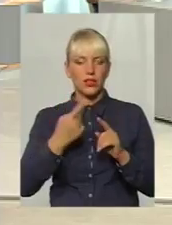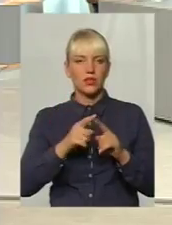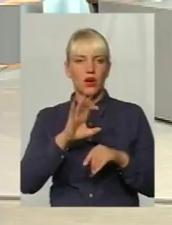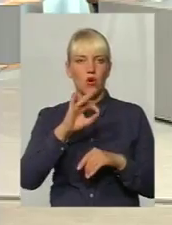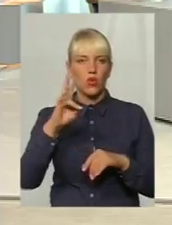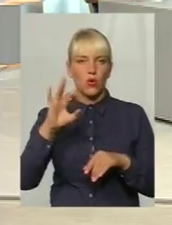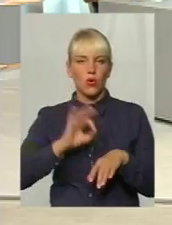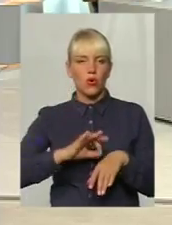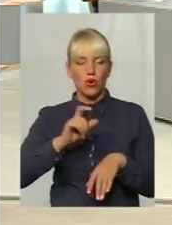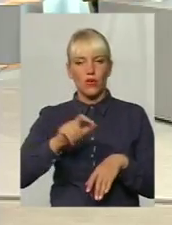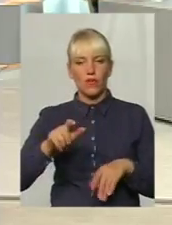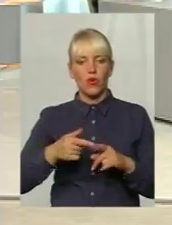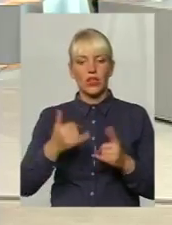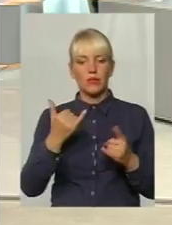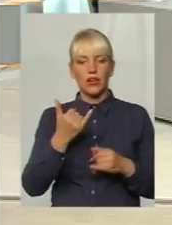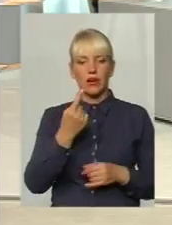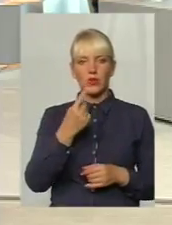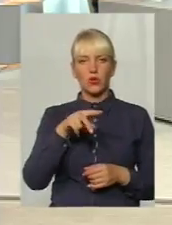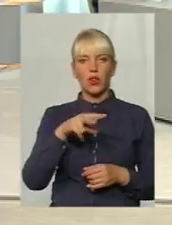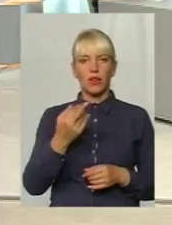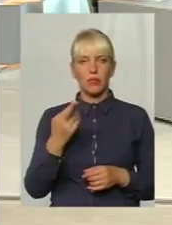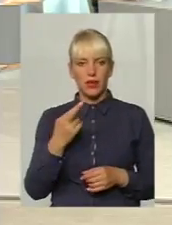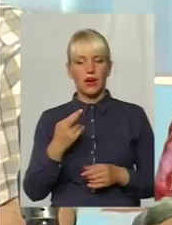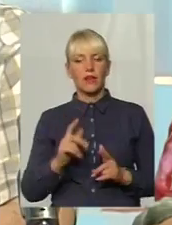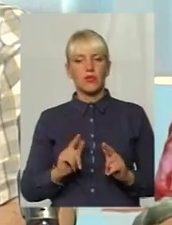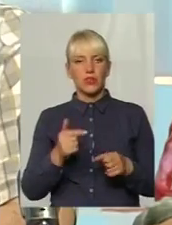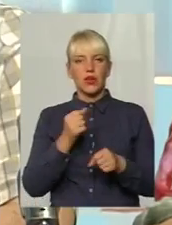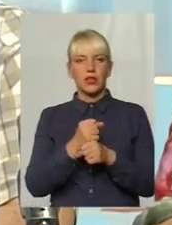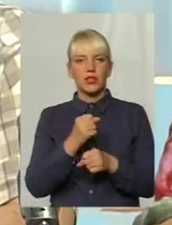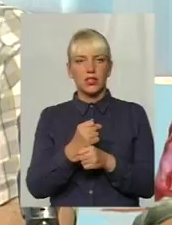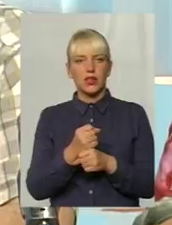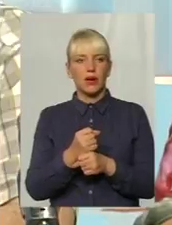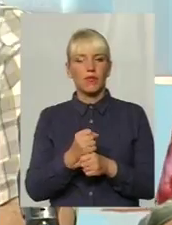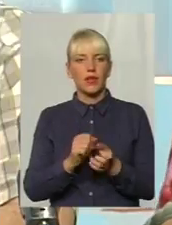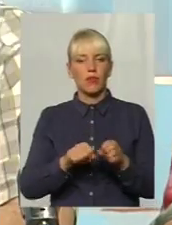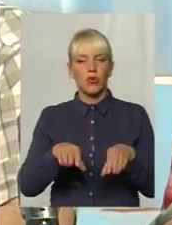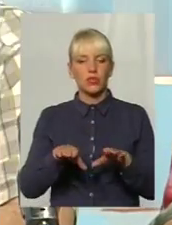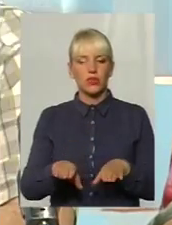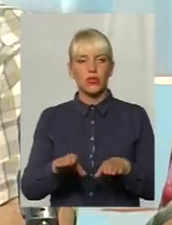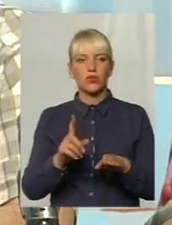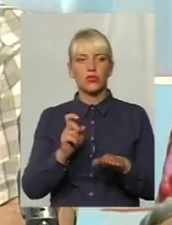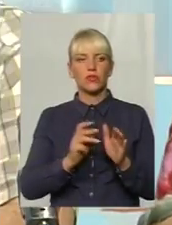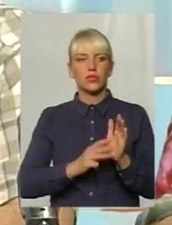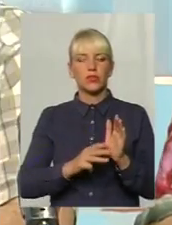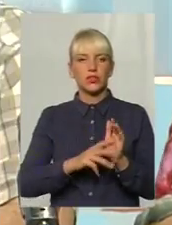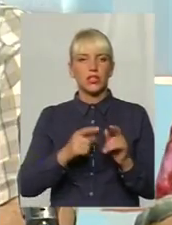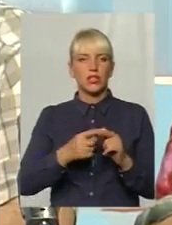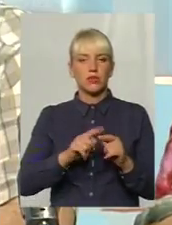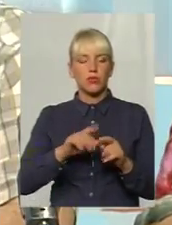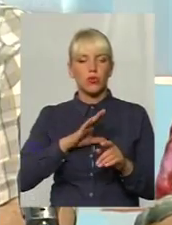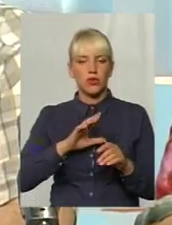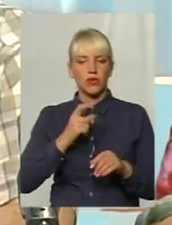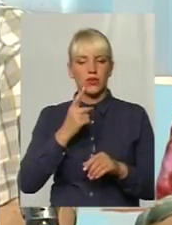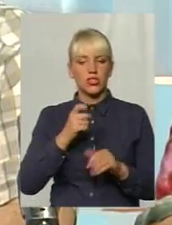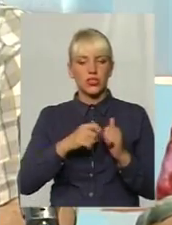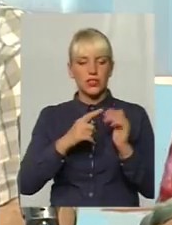З 1 липня вступила в дію постанова номер 180, яка видана була ще з 16 березня 2017